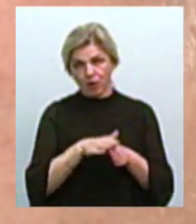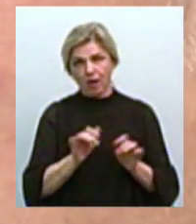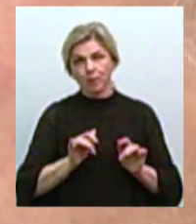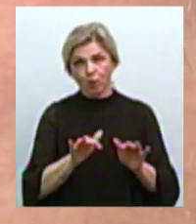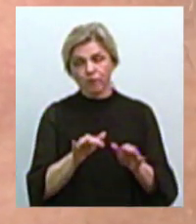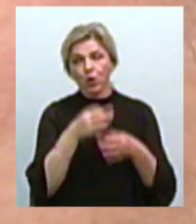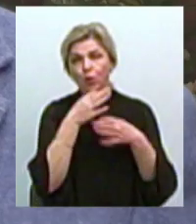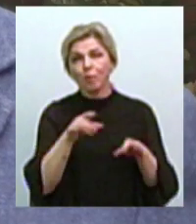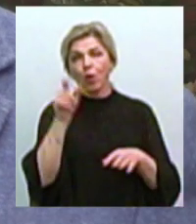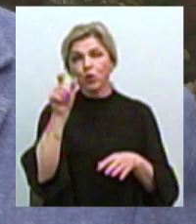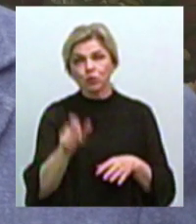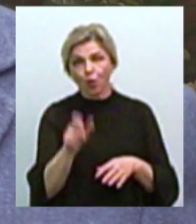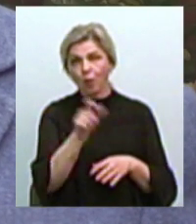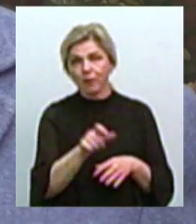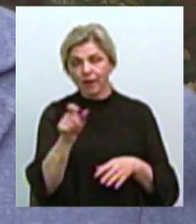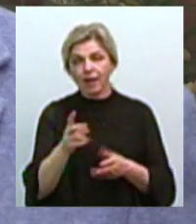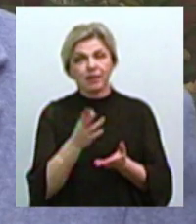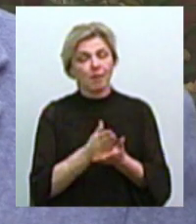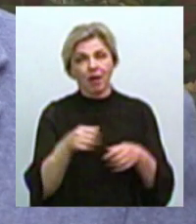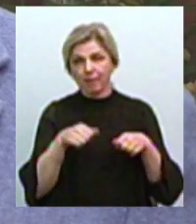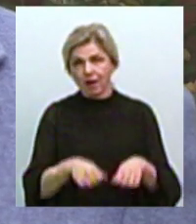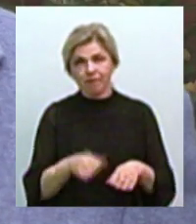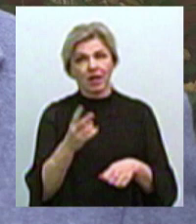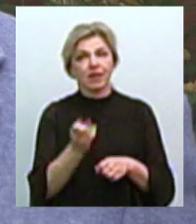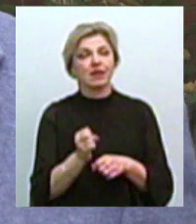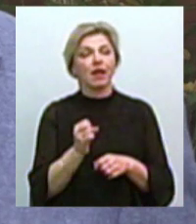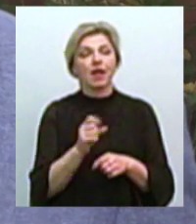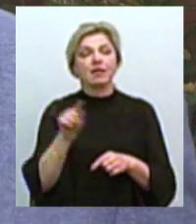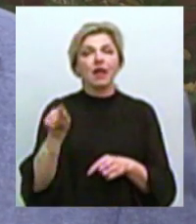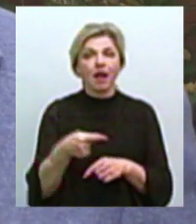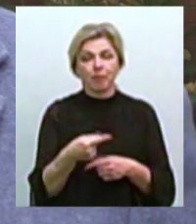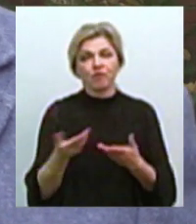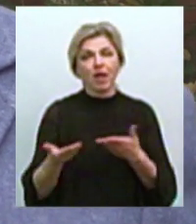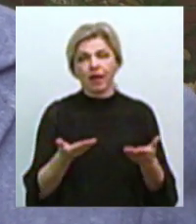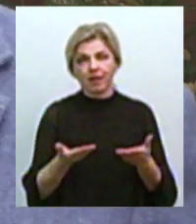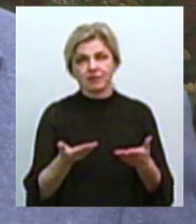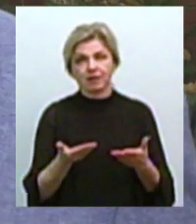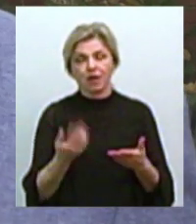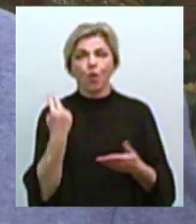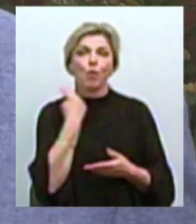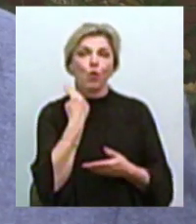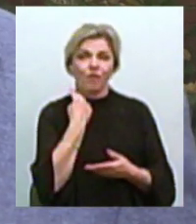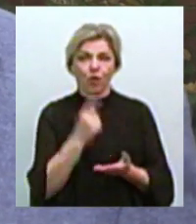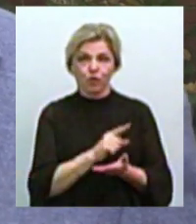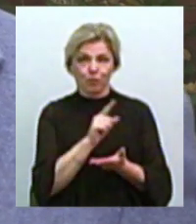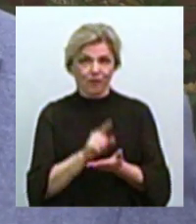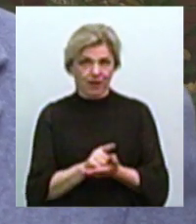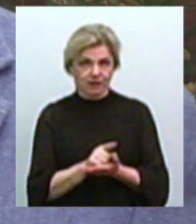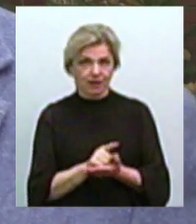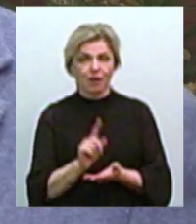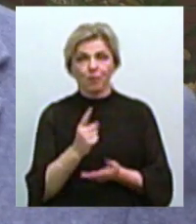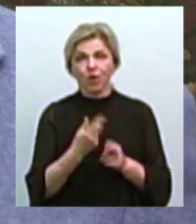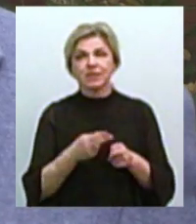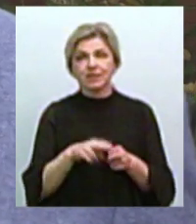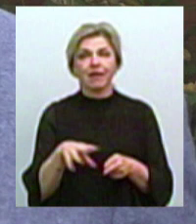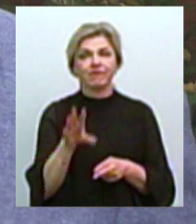-які інші особи не мають права, не приходять, не витребують якихось боргових зобов'язань, тому що це